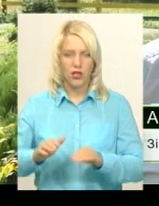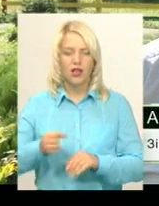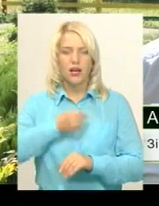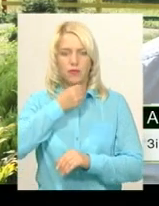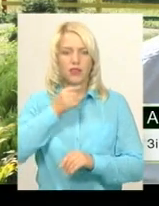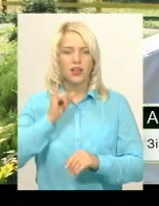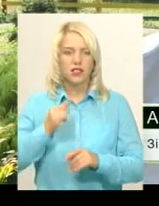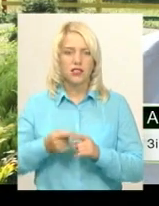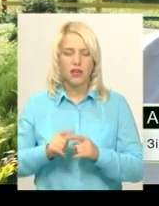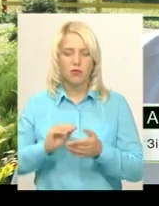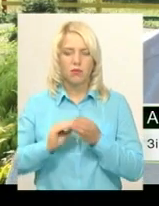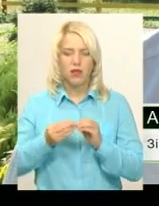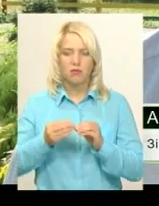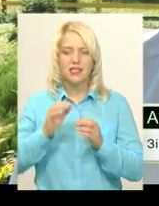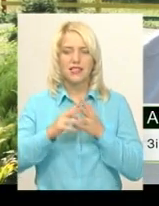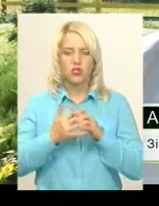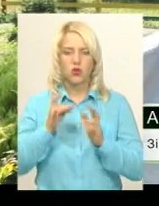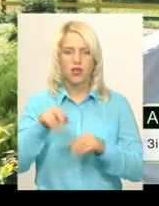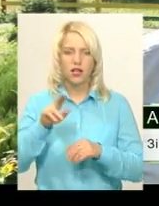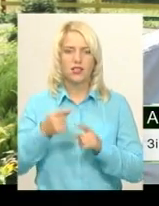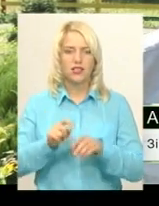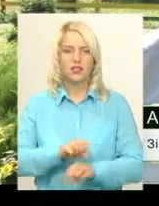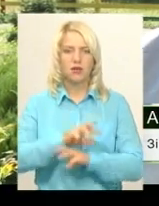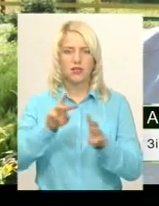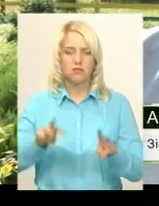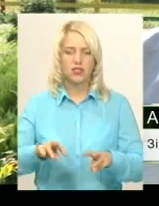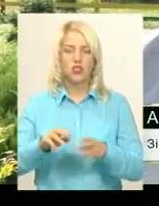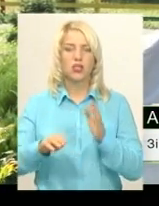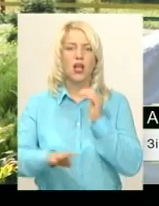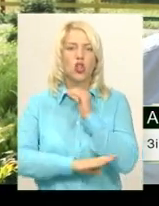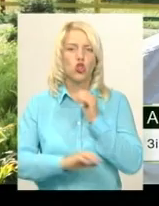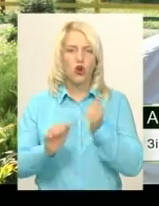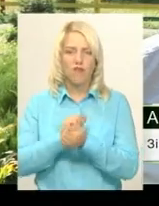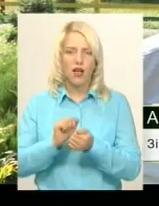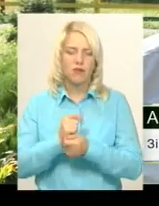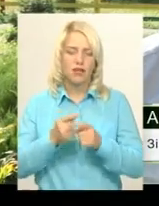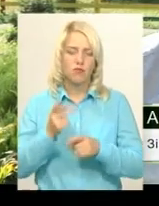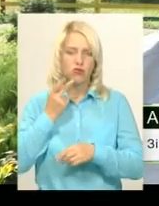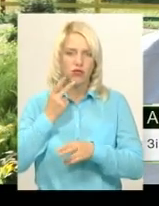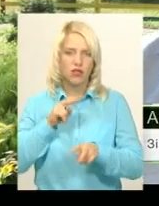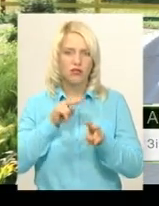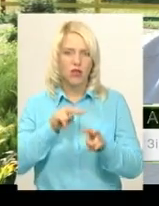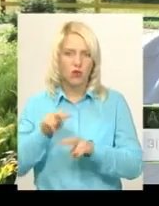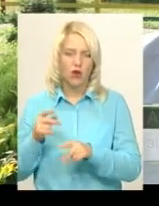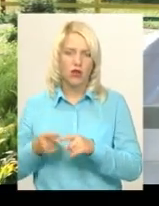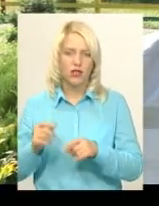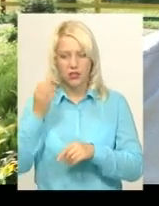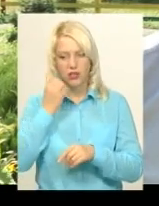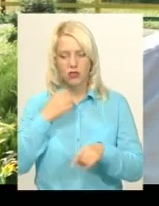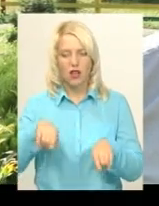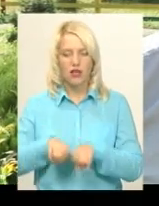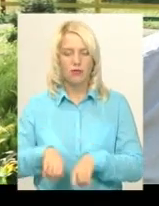це і забезпечення дровами, і постійний догляд, і дякуючи цим людям, це набагато